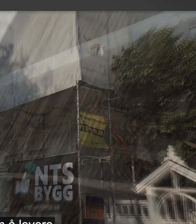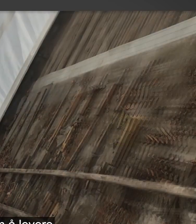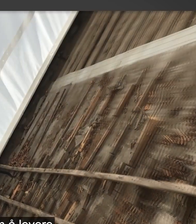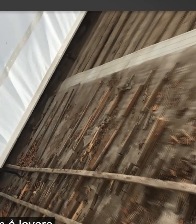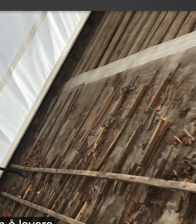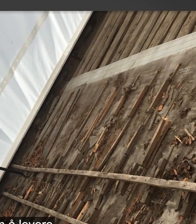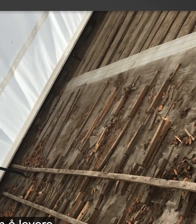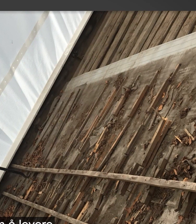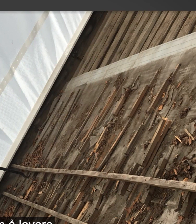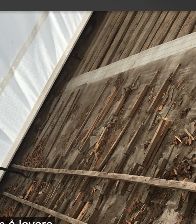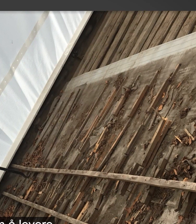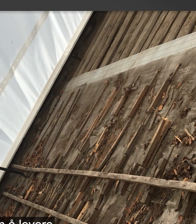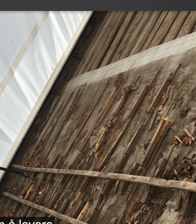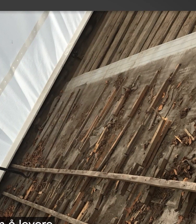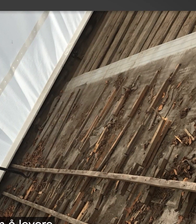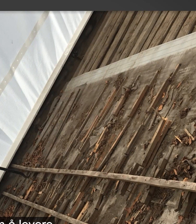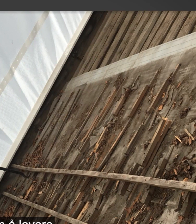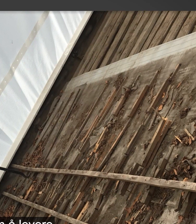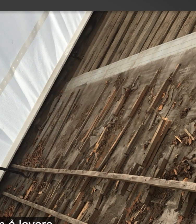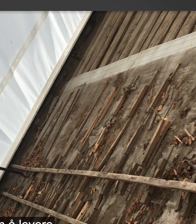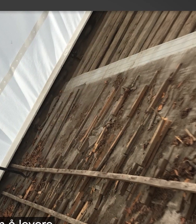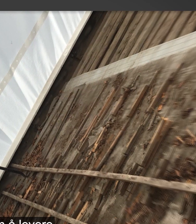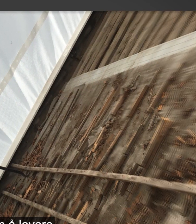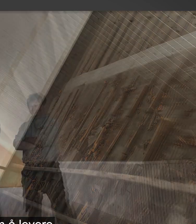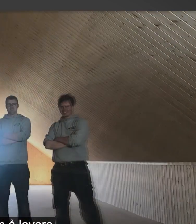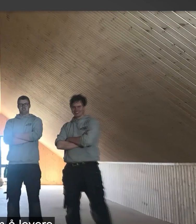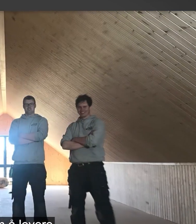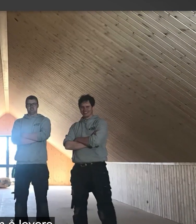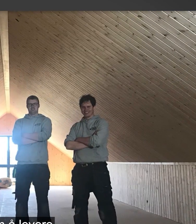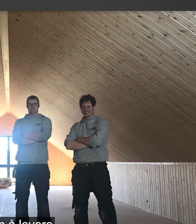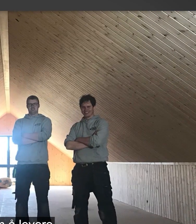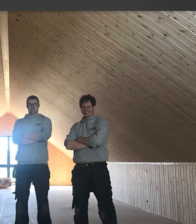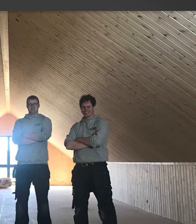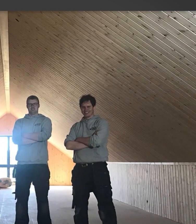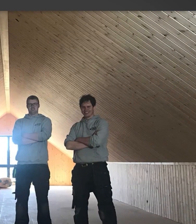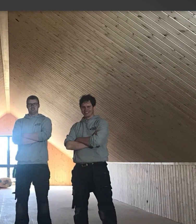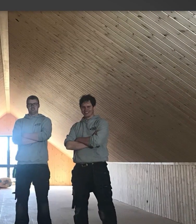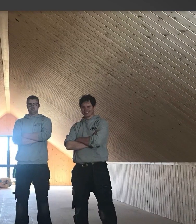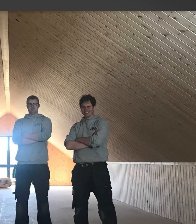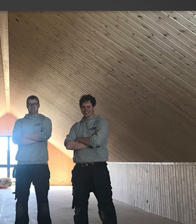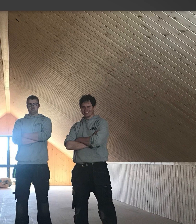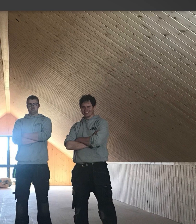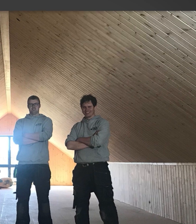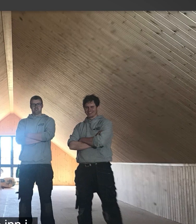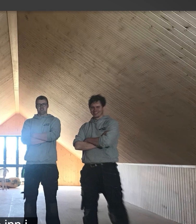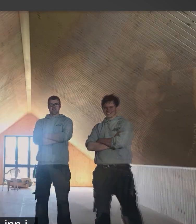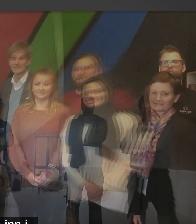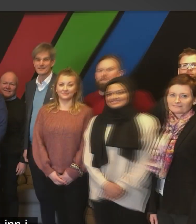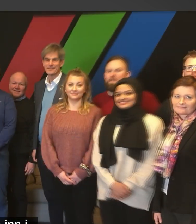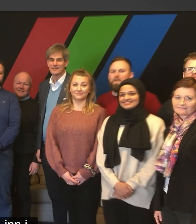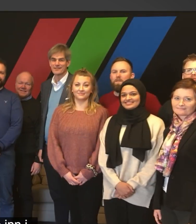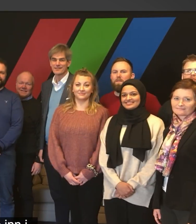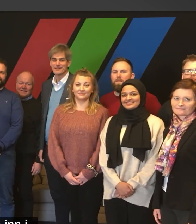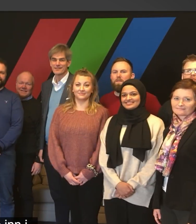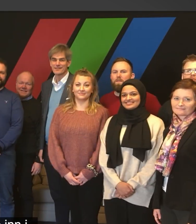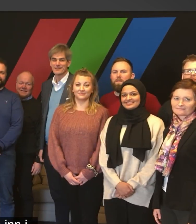Senere fikk vi forespørsler om å levere tegnspråkkurs og konsulenttjenester, for eksempel til kommunen. Og dette